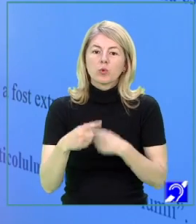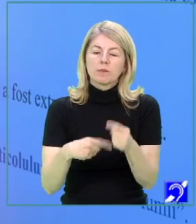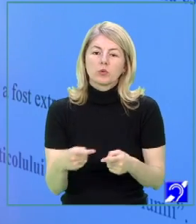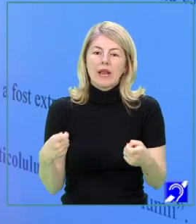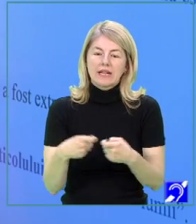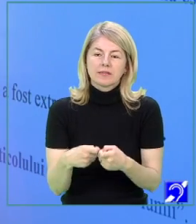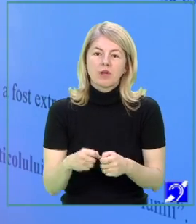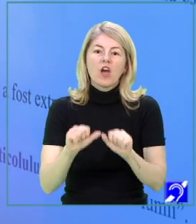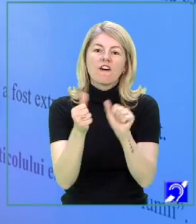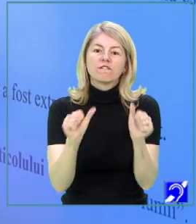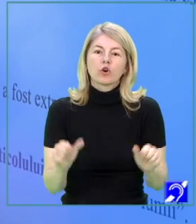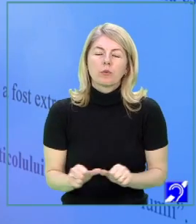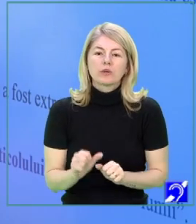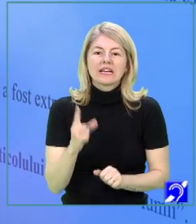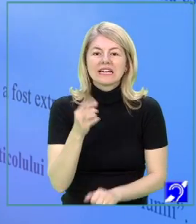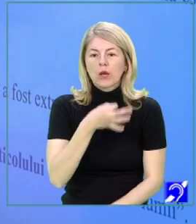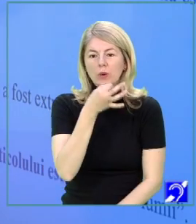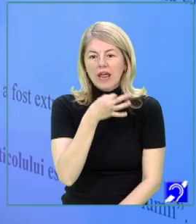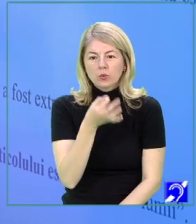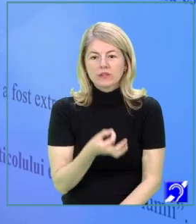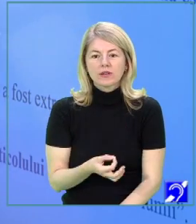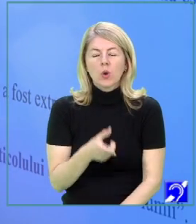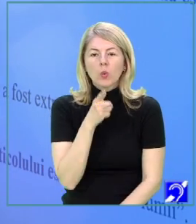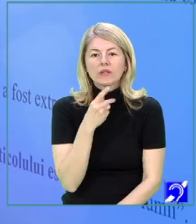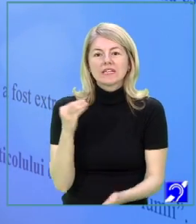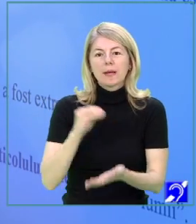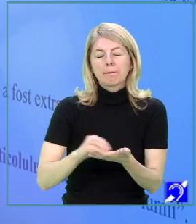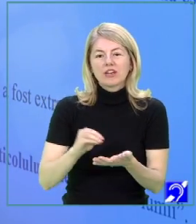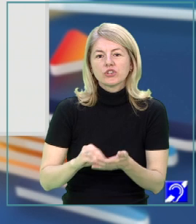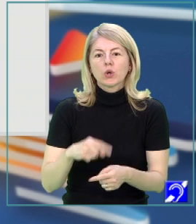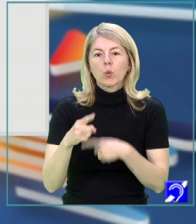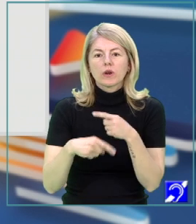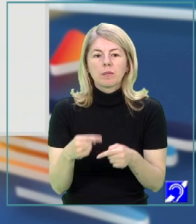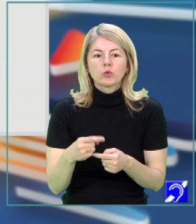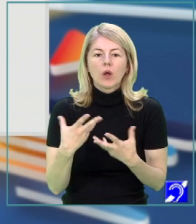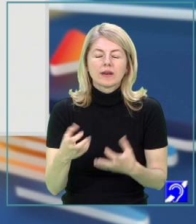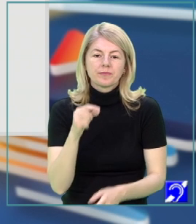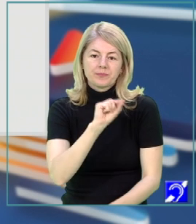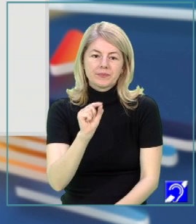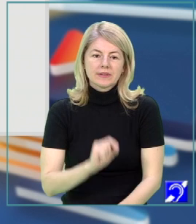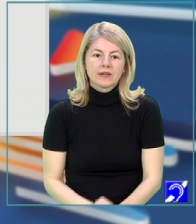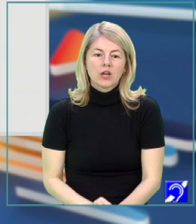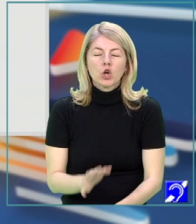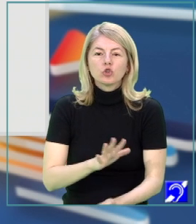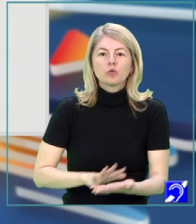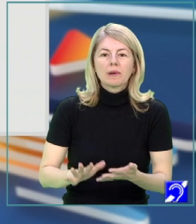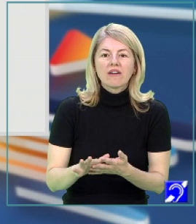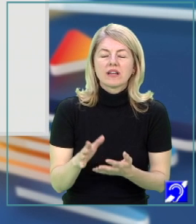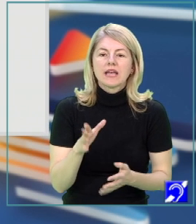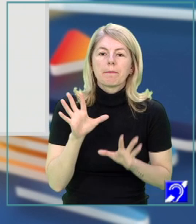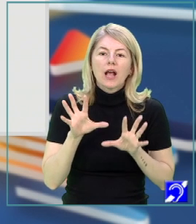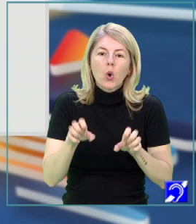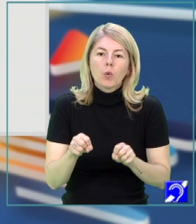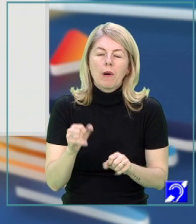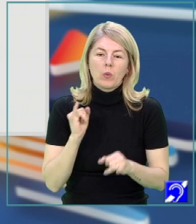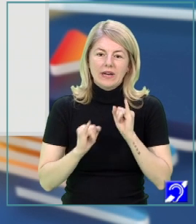exerciții. Formulează câte un nenunț în care să precizezi următoarele aspecte din textul dat. Suprafața pe care o